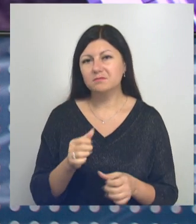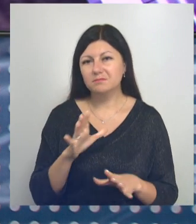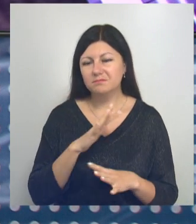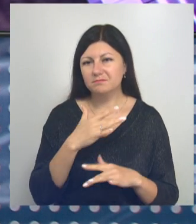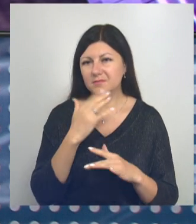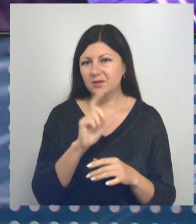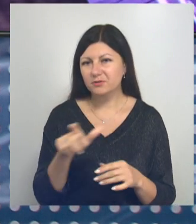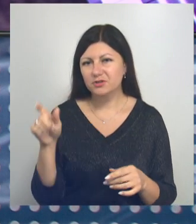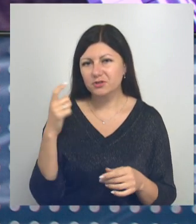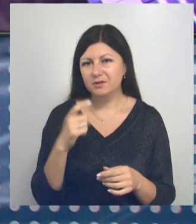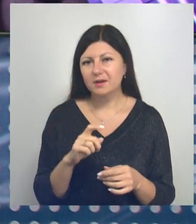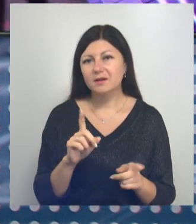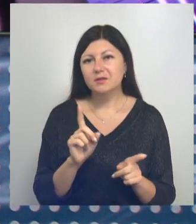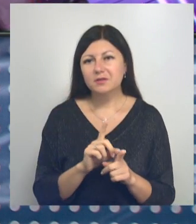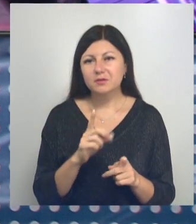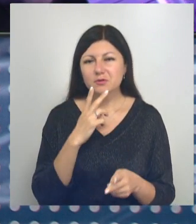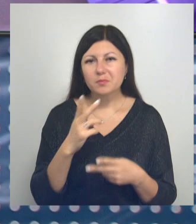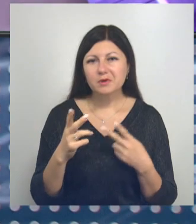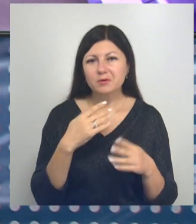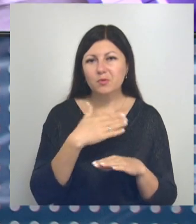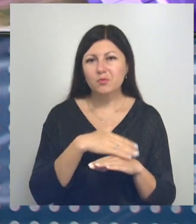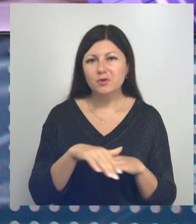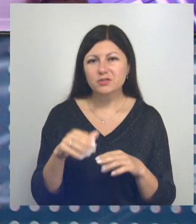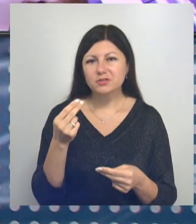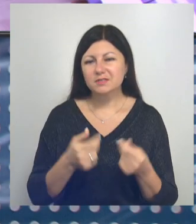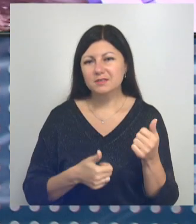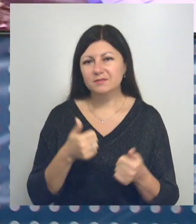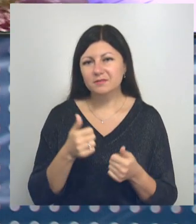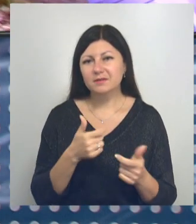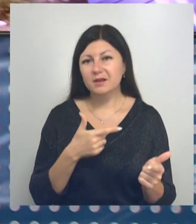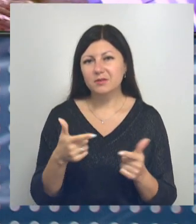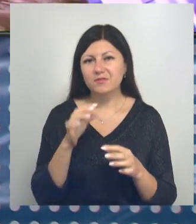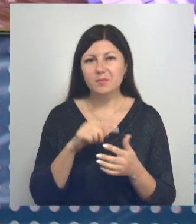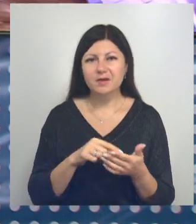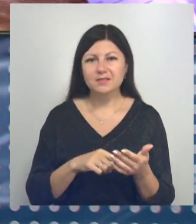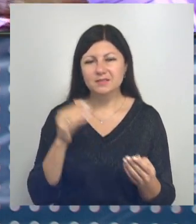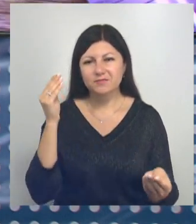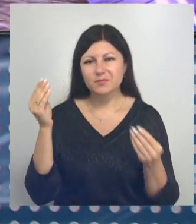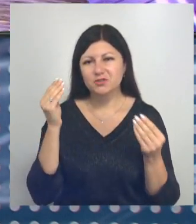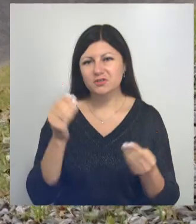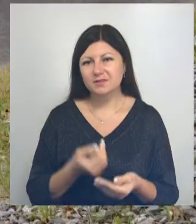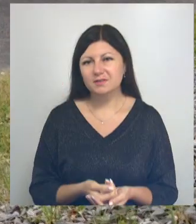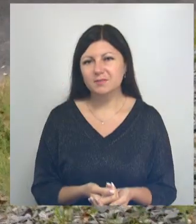жарко. Она погрузилась в атмосферу уличных гонок и прямо сейчас готова поделиться впечатлениями.